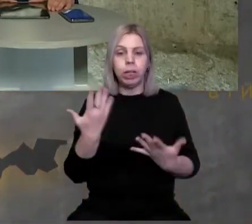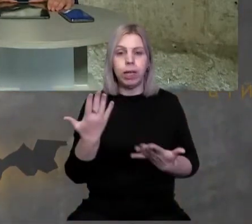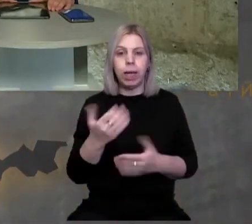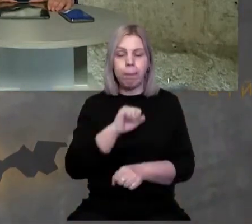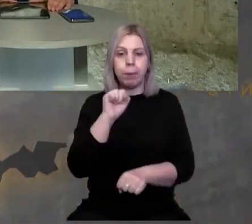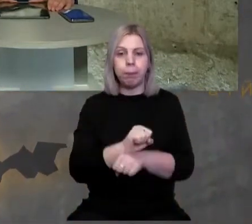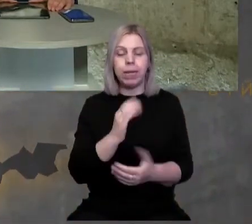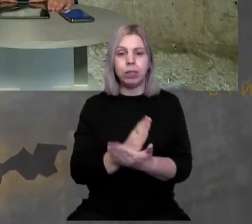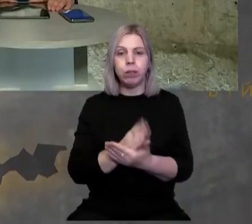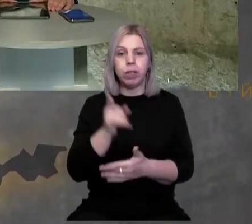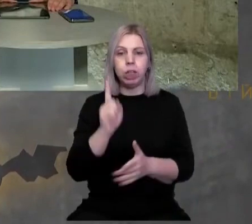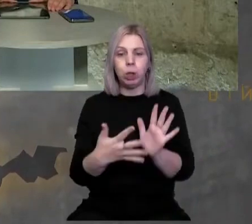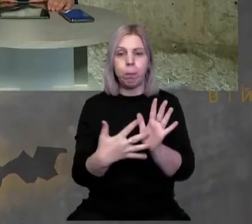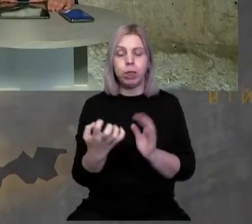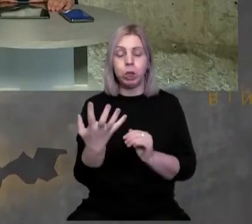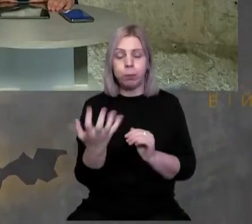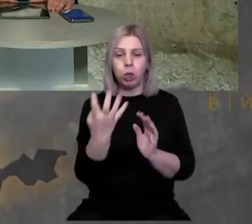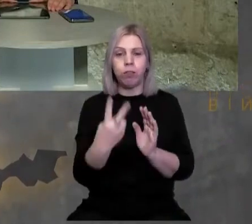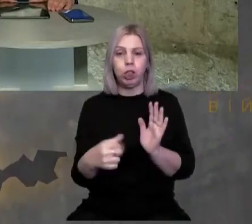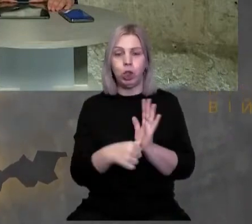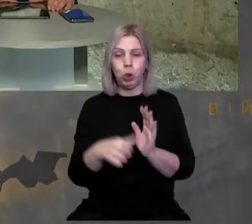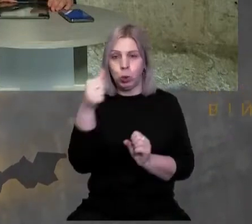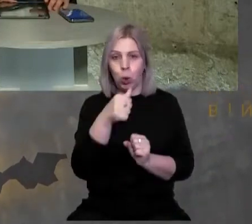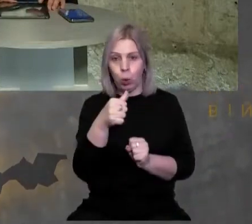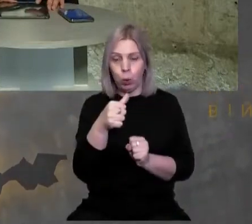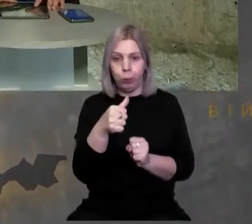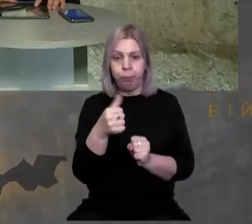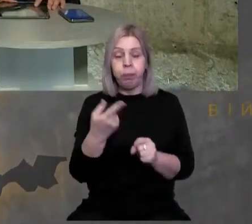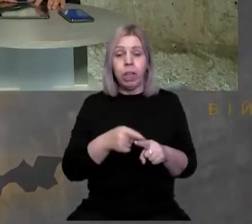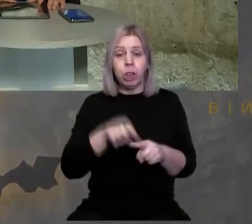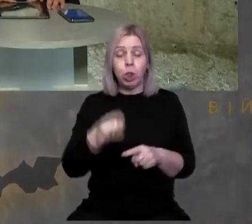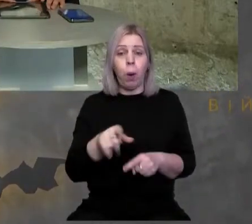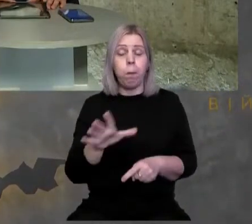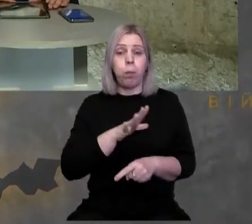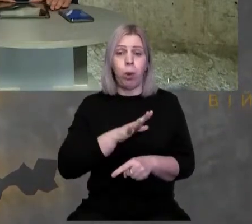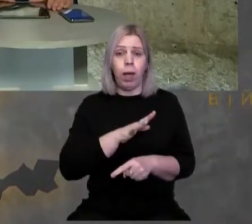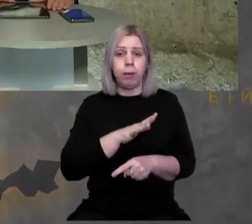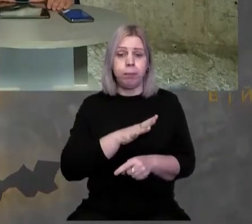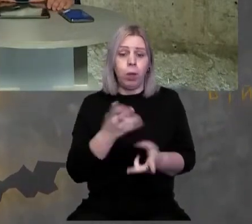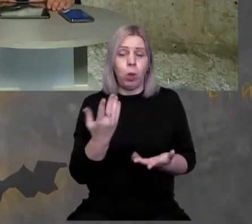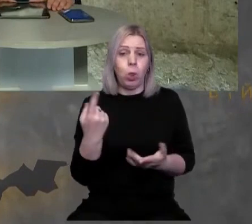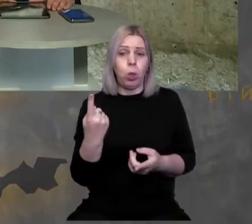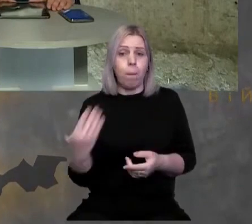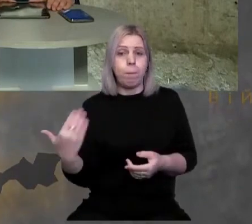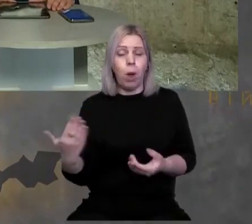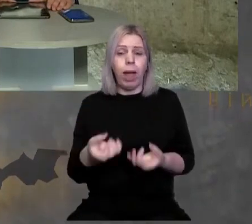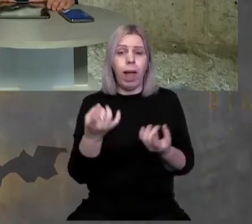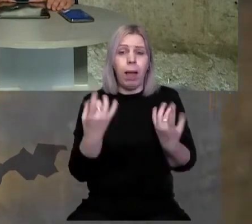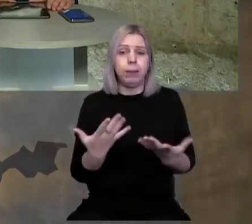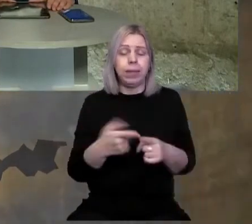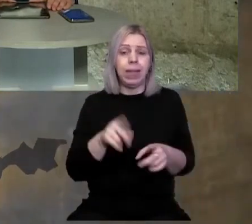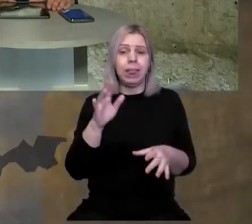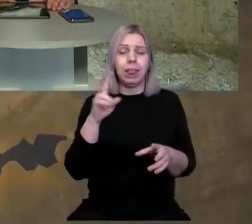припінило існування 1526 року. Тобто це була, з одного боку, елемент